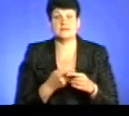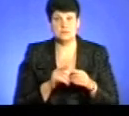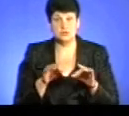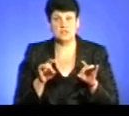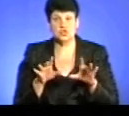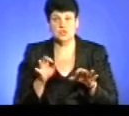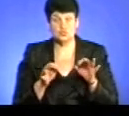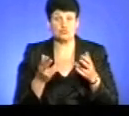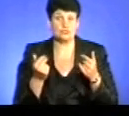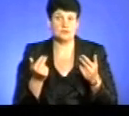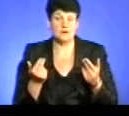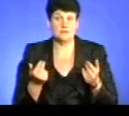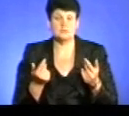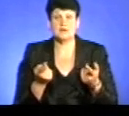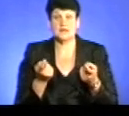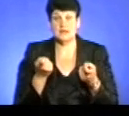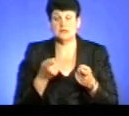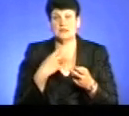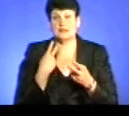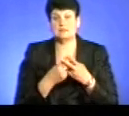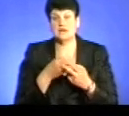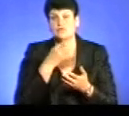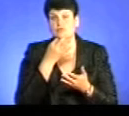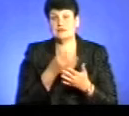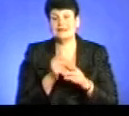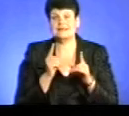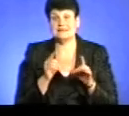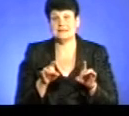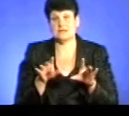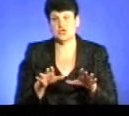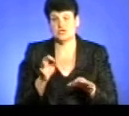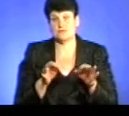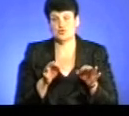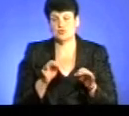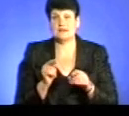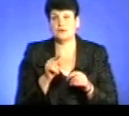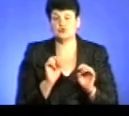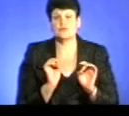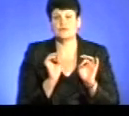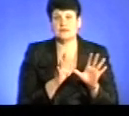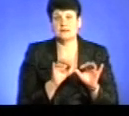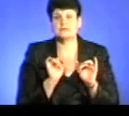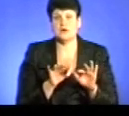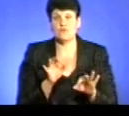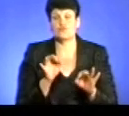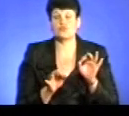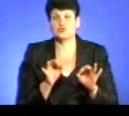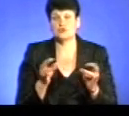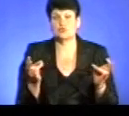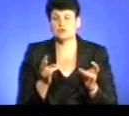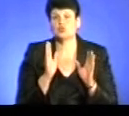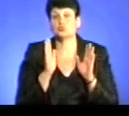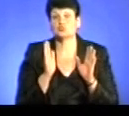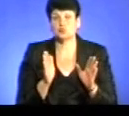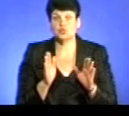Так, звичайно. Притягнення до кримінальної відповідальності тільки за рішенням суду, але для того, щоб передати справу до суду, тобто необхідно буде